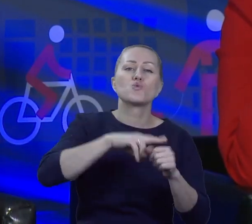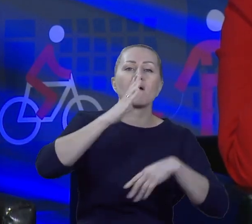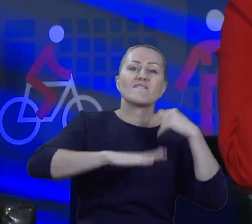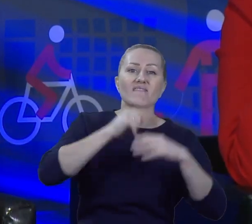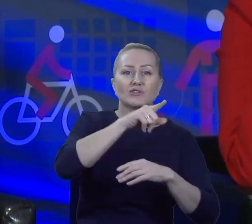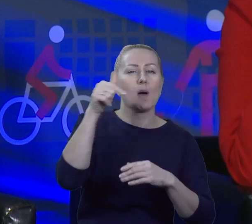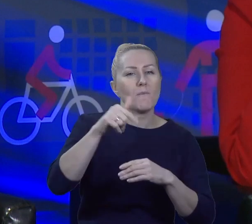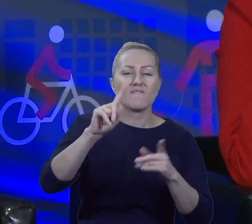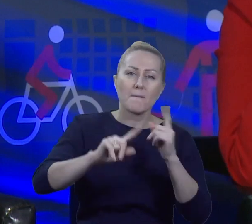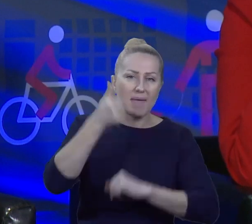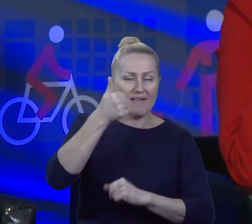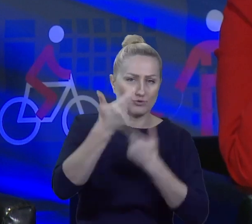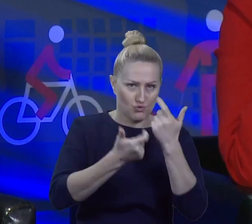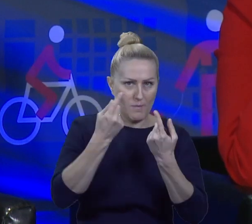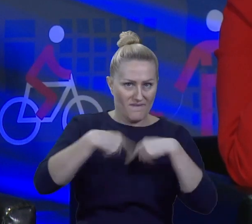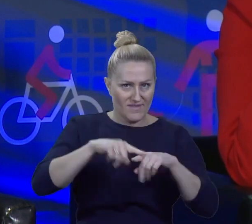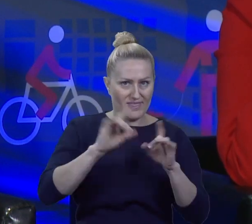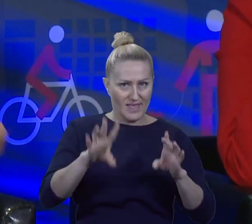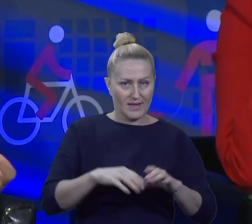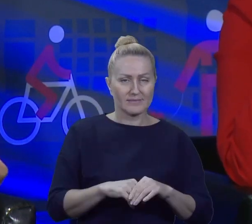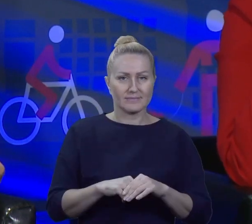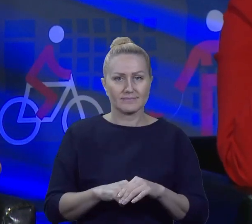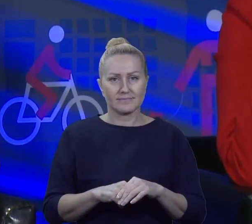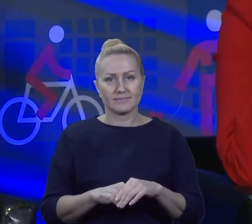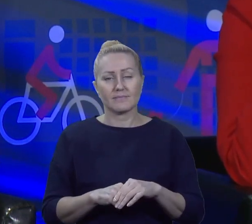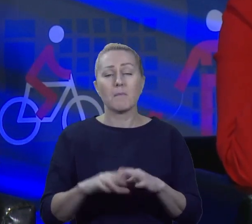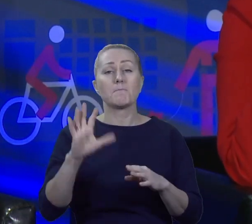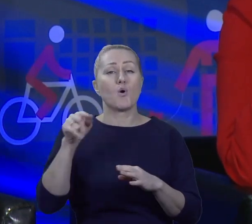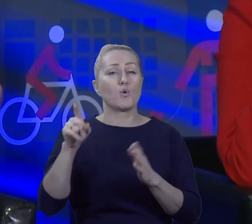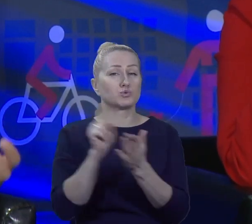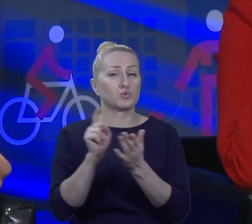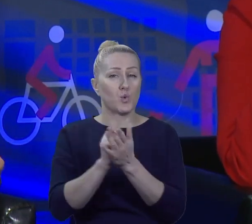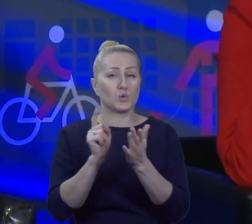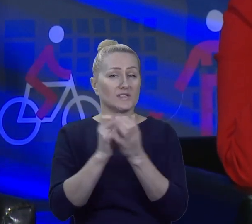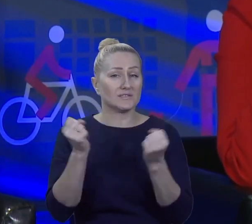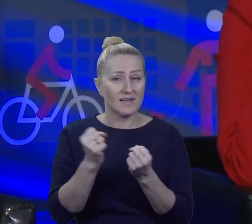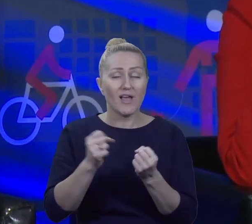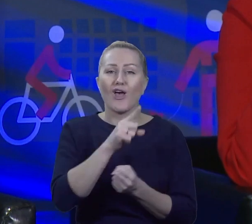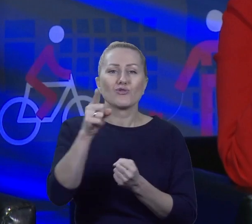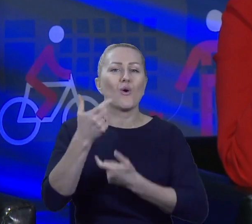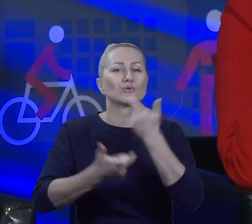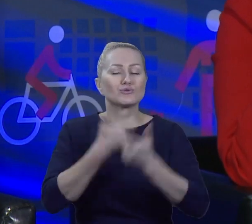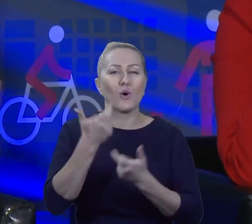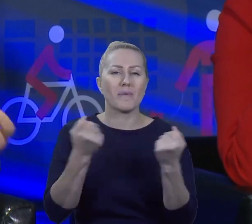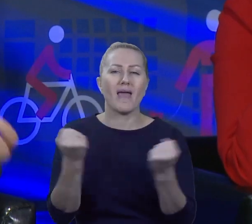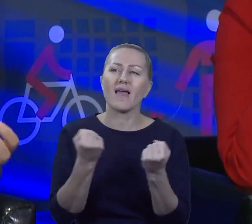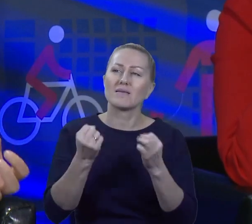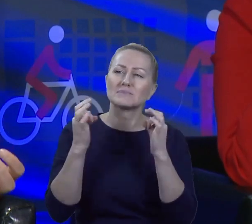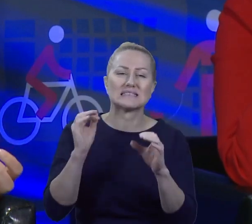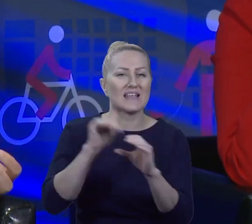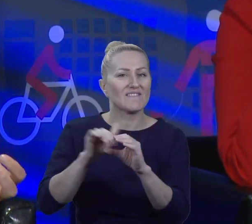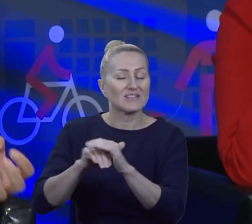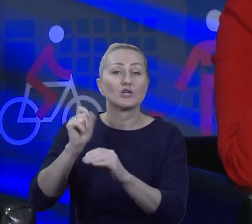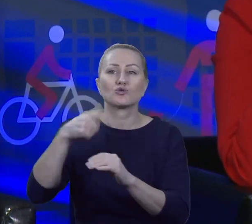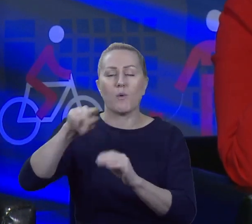w pierwszej kolejności realizowane, bo sukces to zrobienie takich inwestycji, które są oczekiwane przez